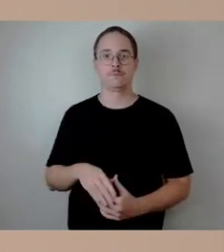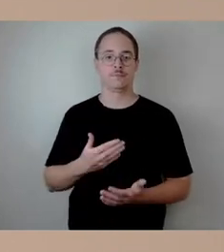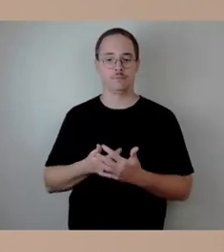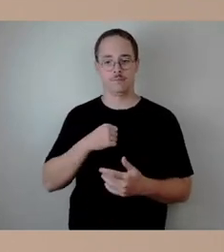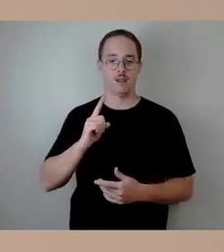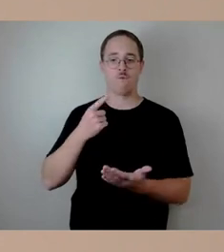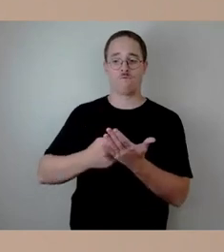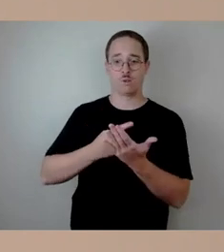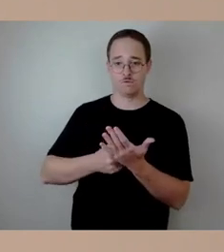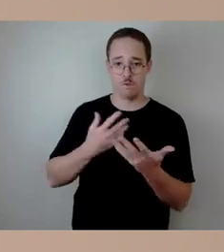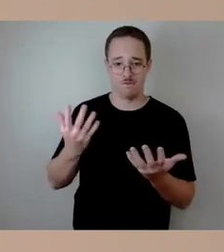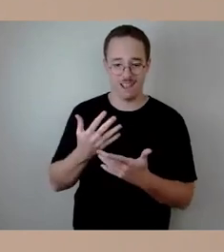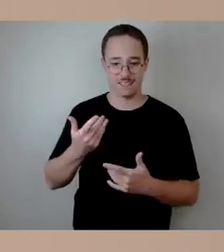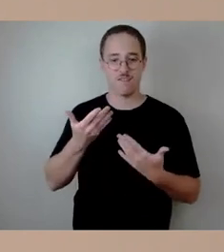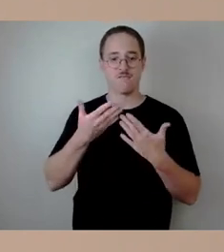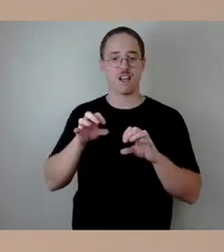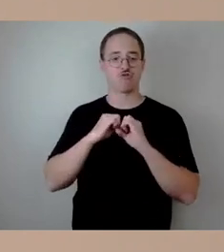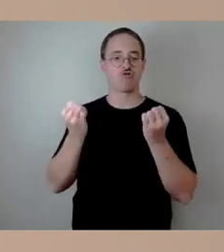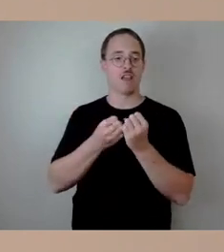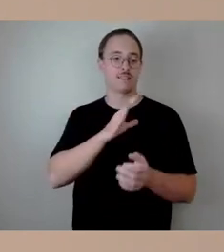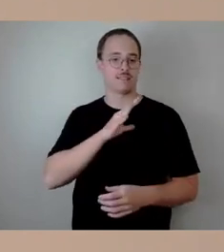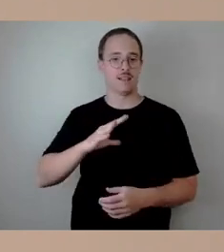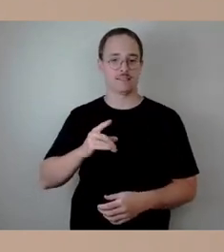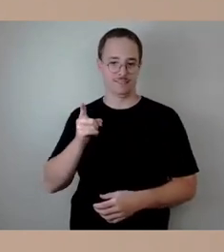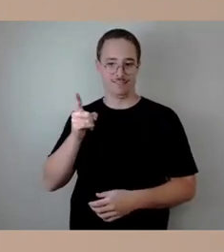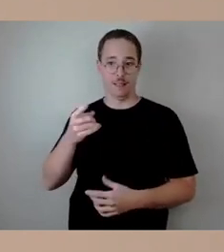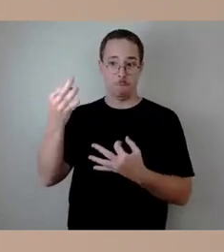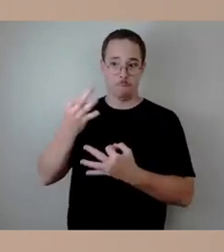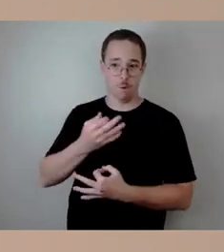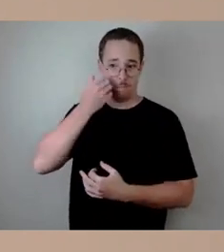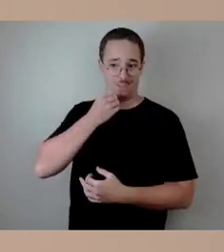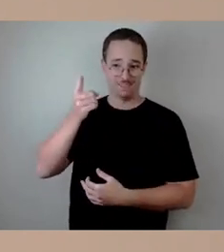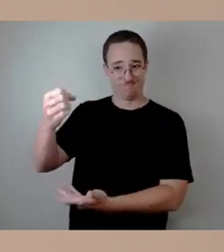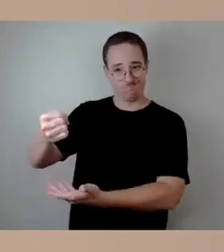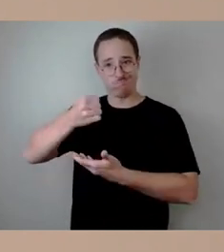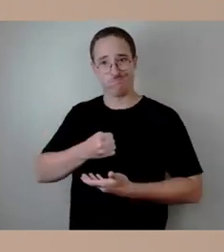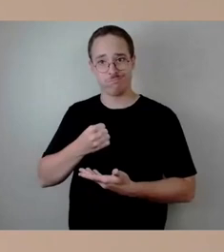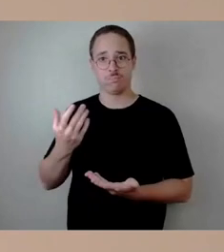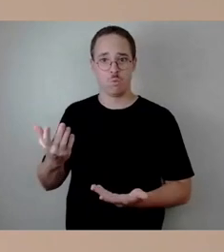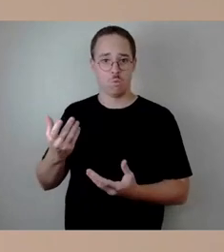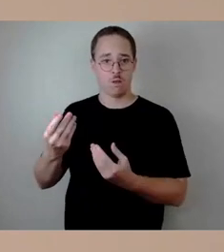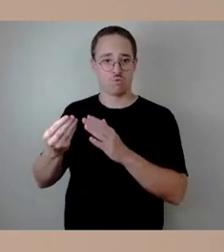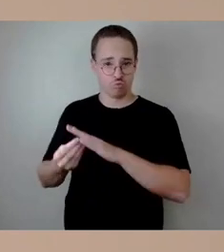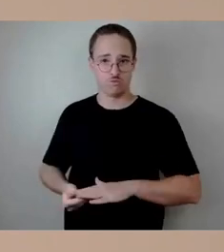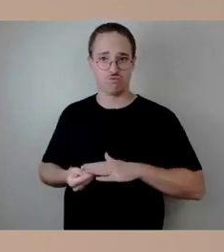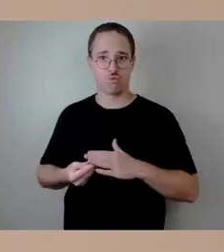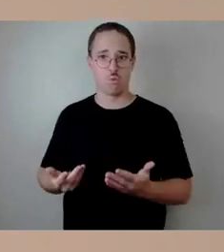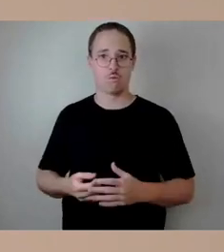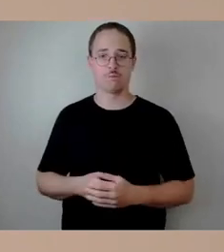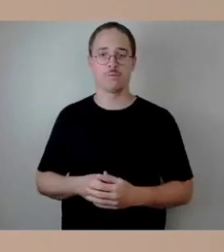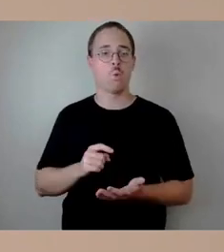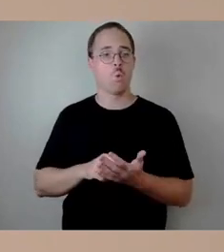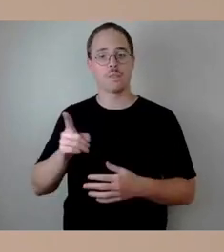eine finanzielle Unterstützung benötigen, weil es erstens, wie gesagt, Umleitungsstrecke für die Autobahn ist. Zweitens,